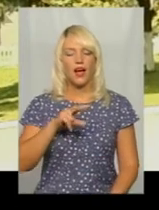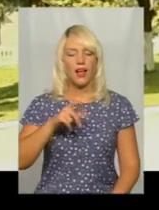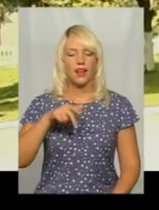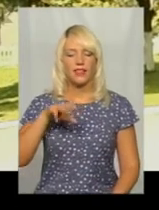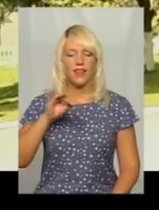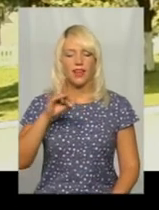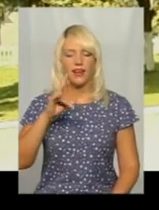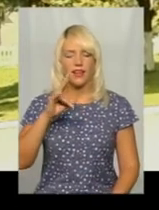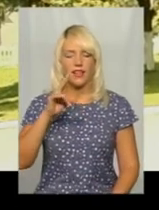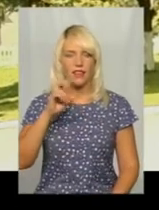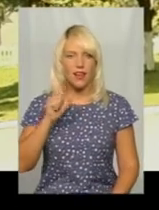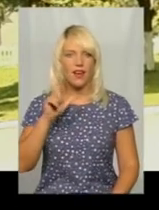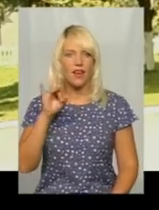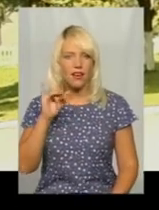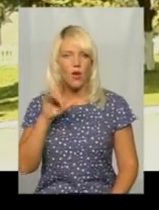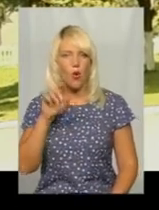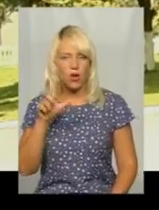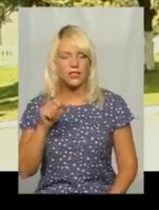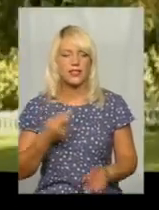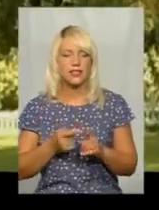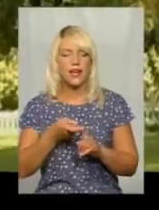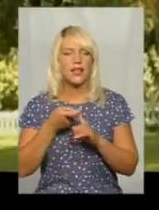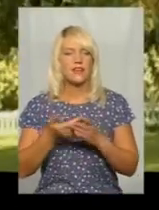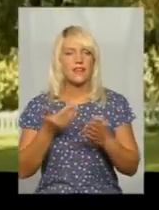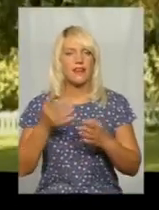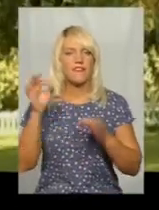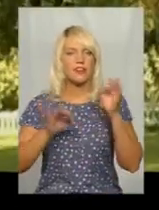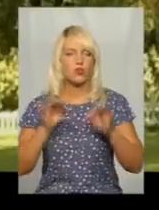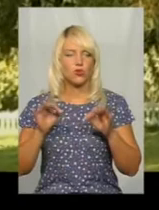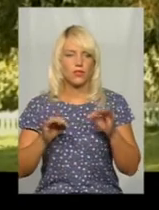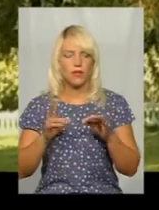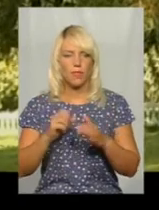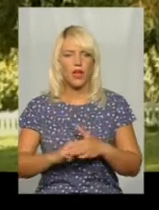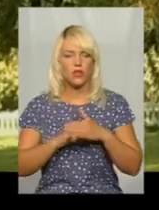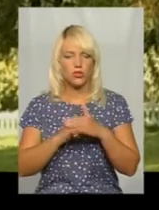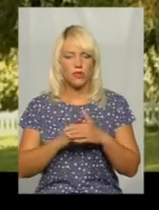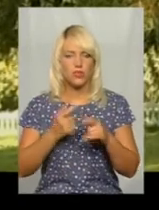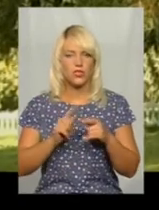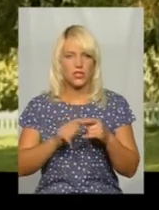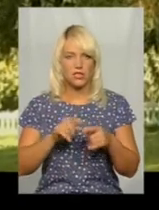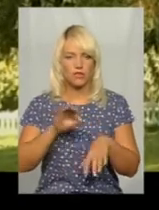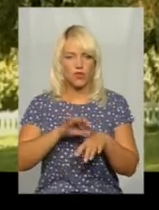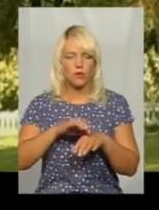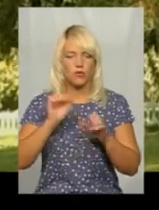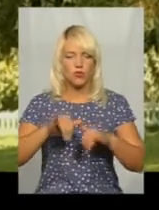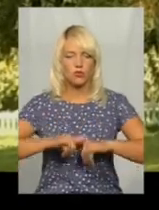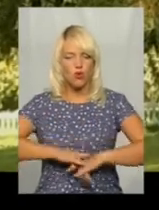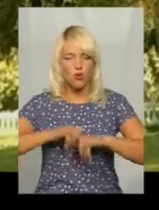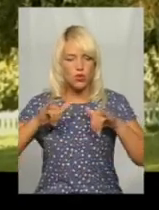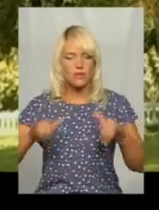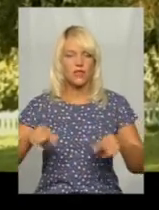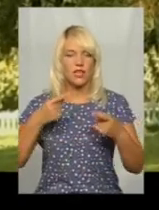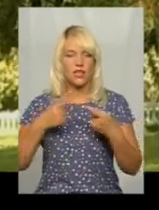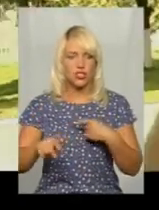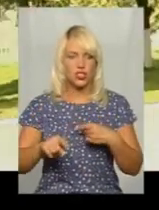в залежності, в якому відсотку він деє. На основі альтернаріозу і оливкової плісені можуть розвиватися інші